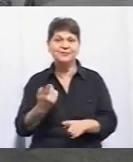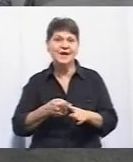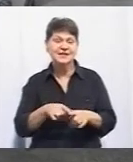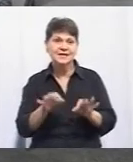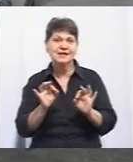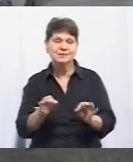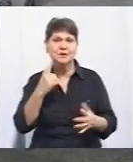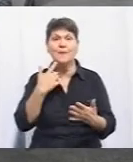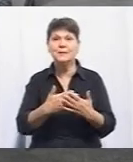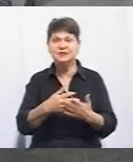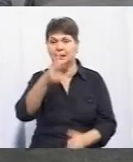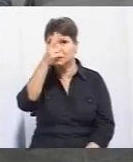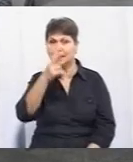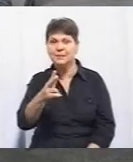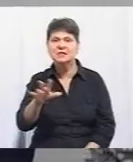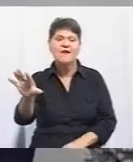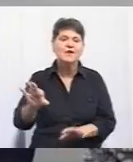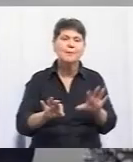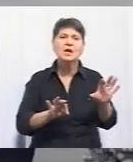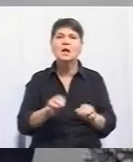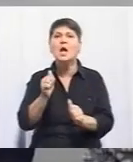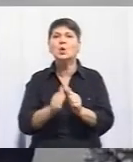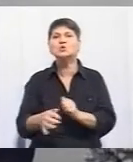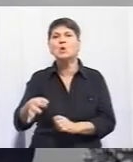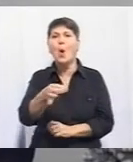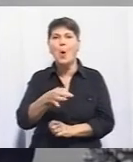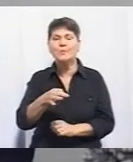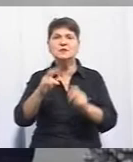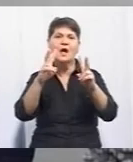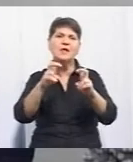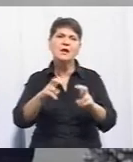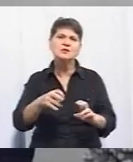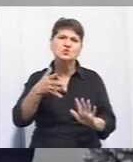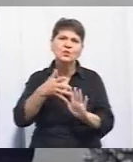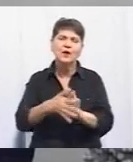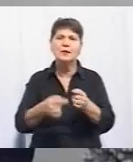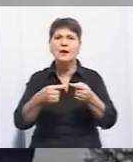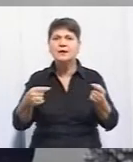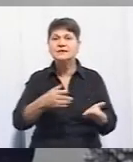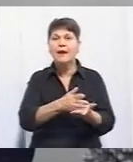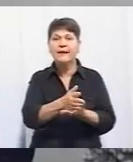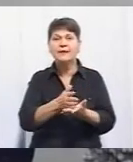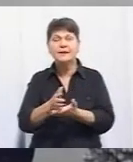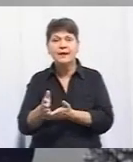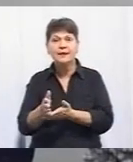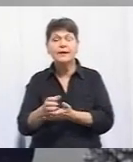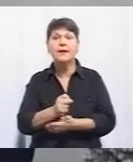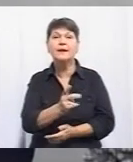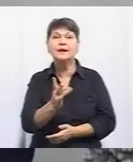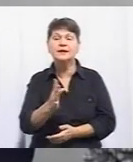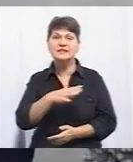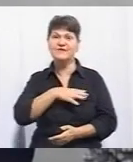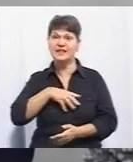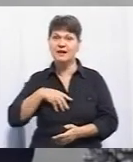ми близько трьох місяців відбирали кожну область і аналізували різні критерії, в тому числі кількість